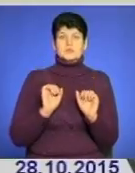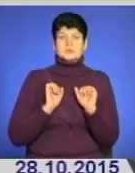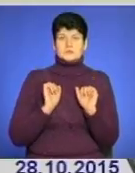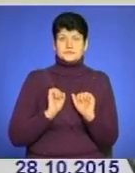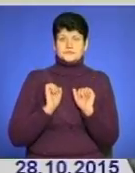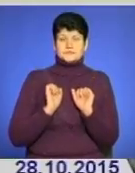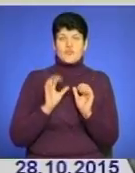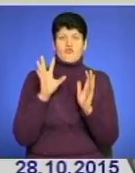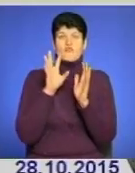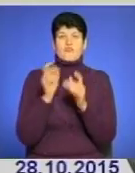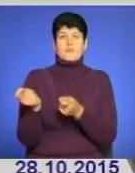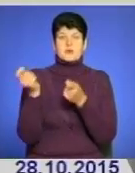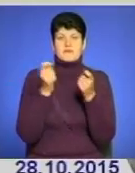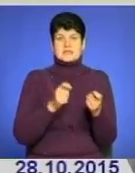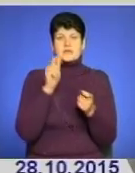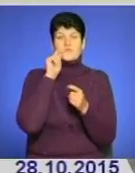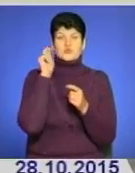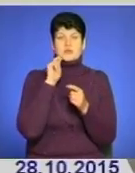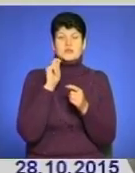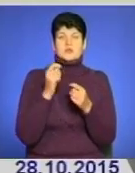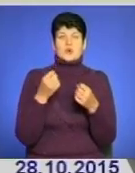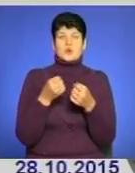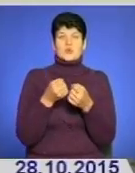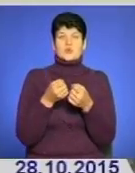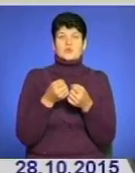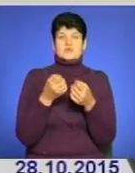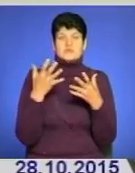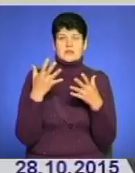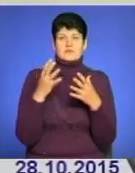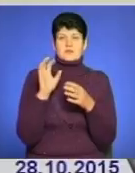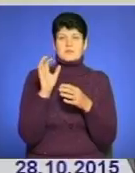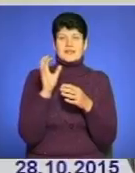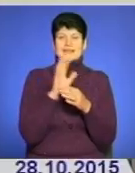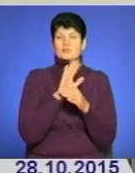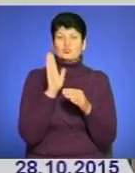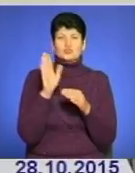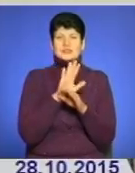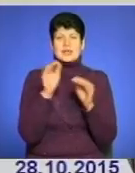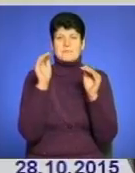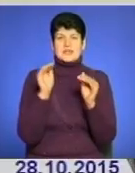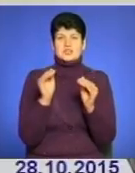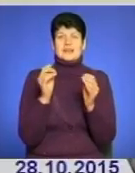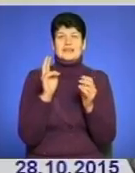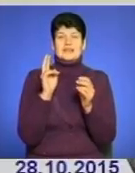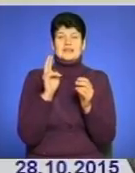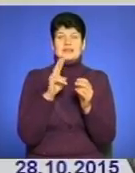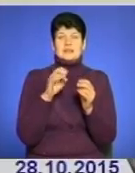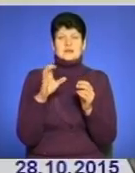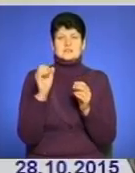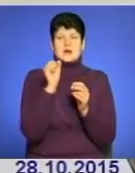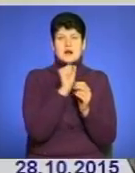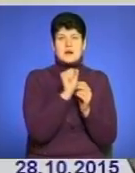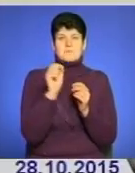ввезення в Україну освітлювальних приладів, які будуть не нижче класу А, Б, який